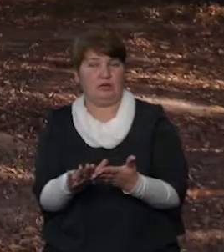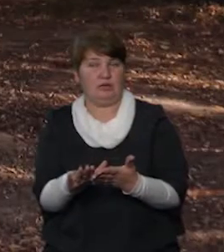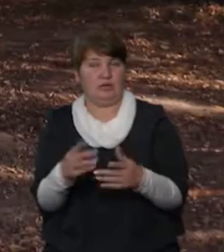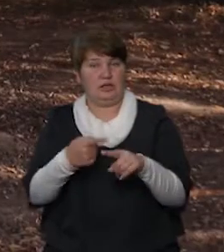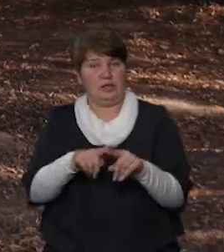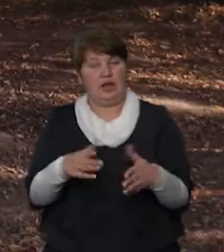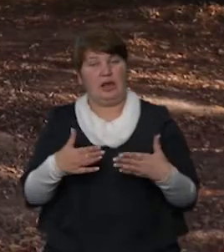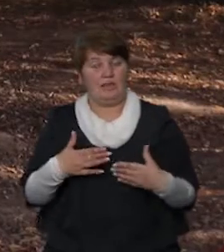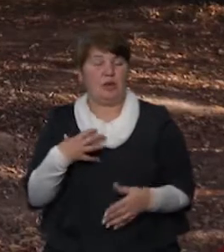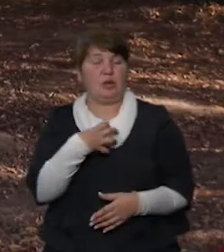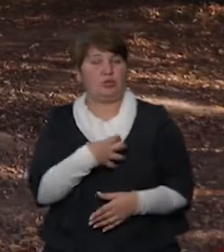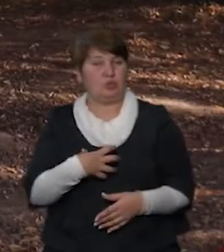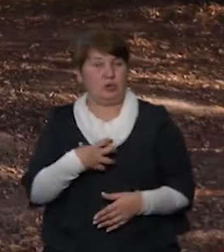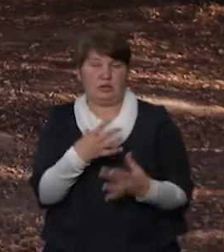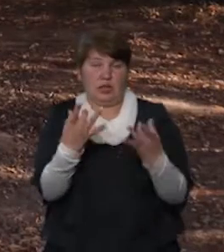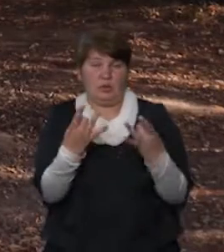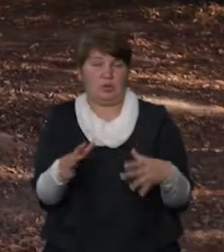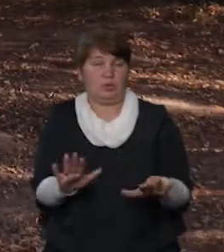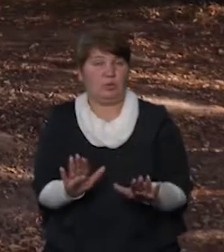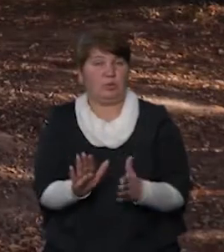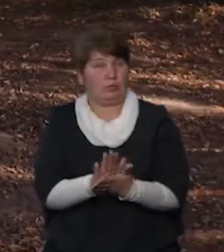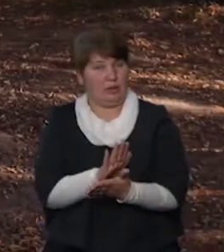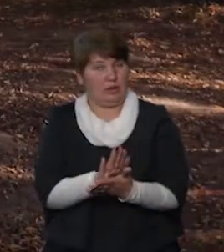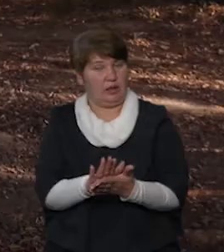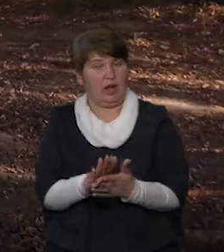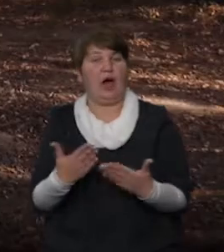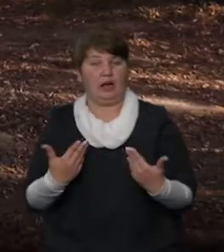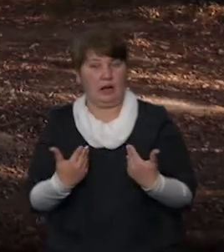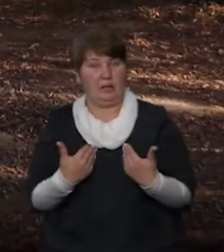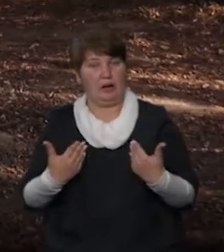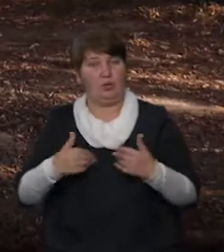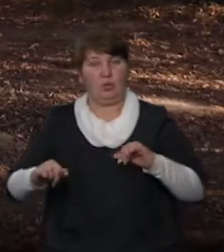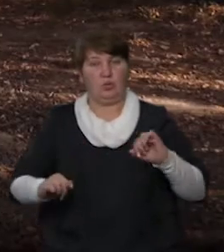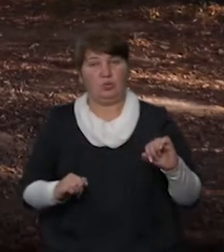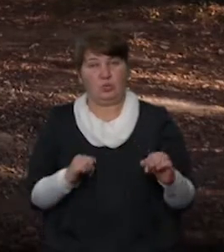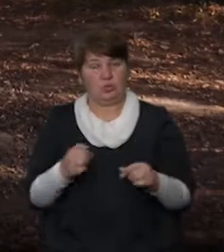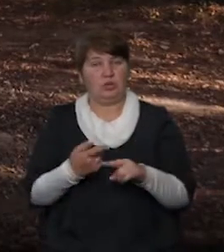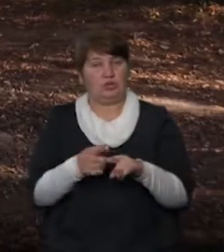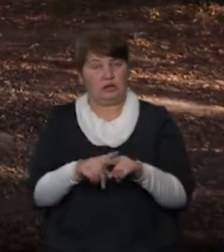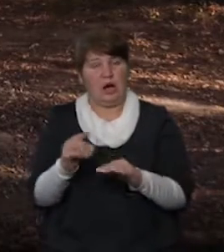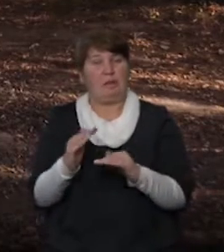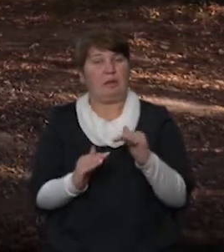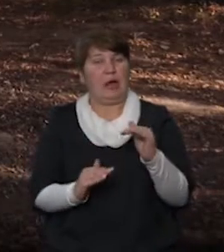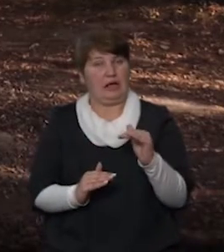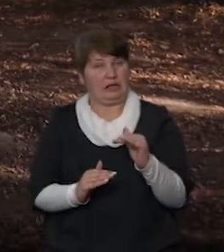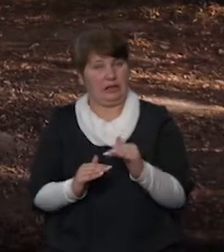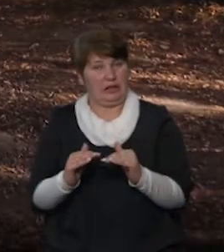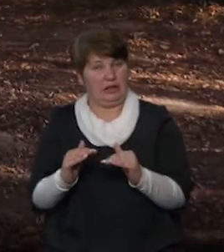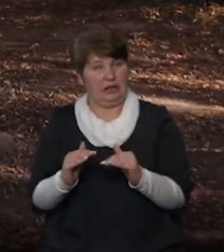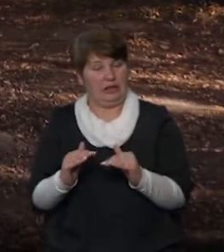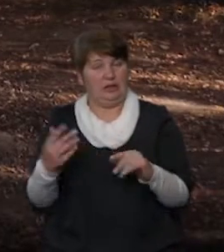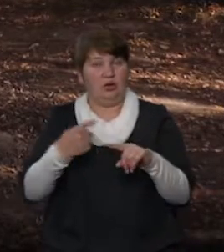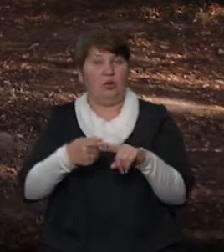особливо, тому що це не просто прибирання, це для мене, для моїх друзів, це певна духовна практика. Тому що ми віримо, що коли